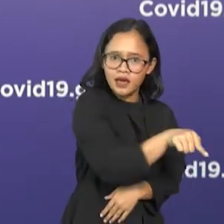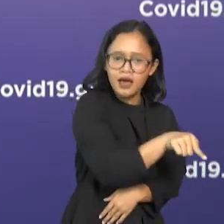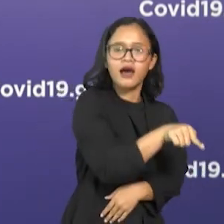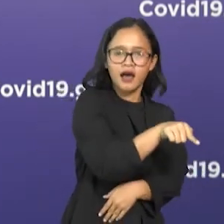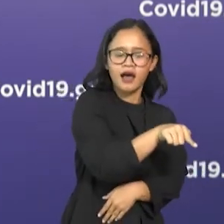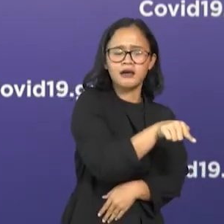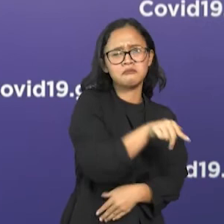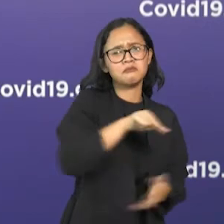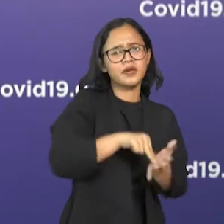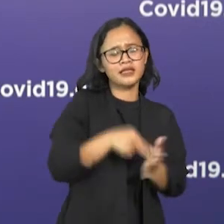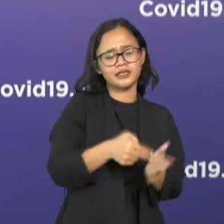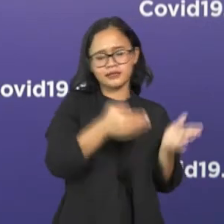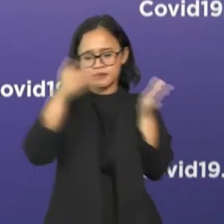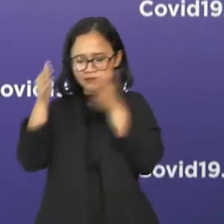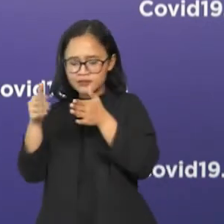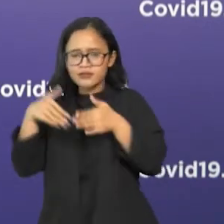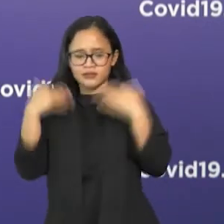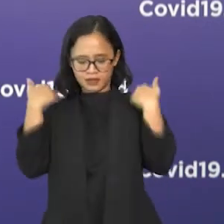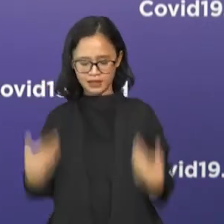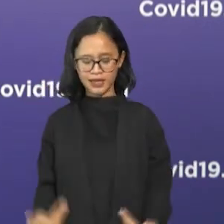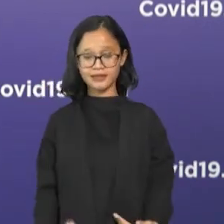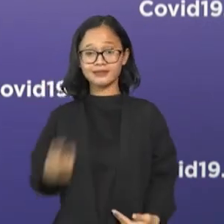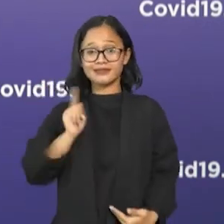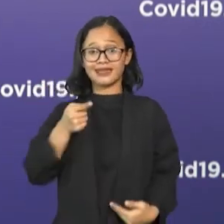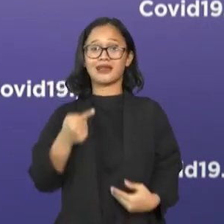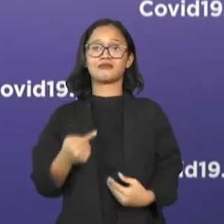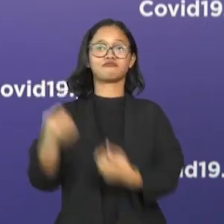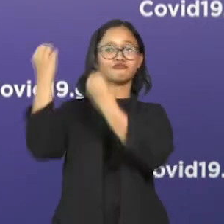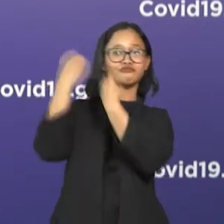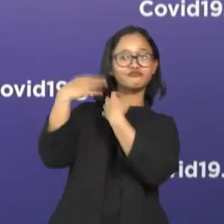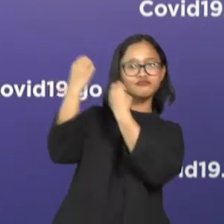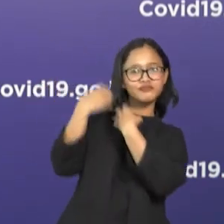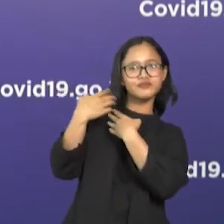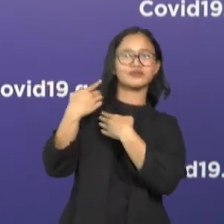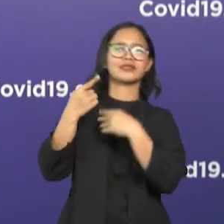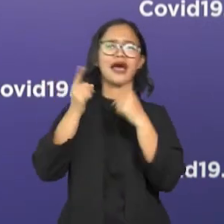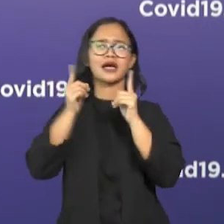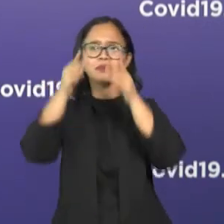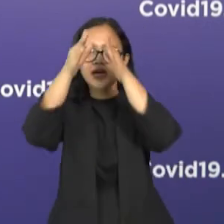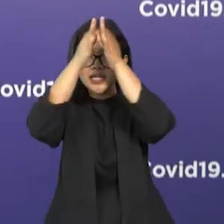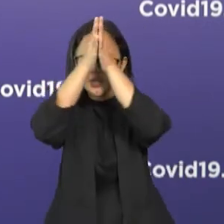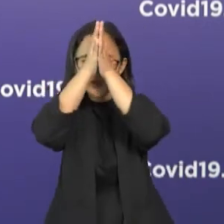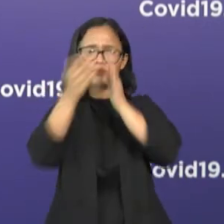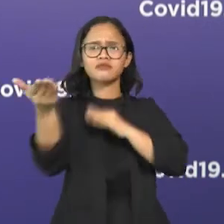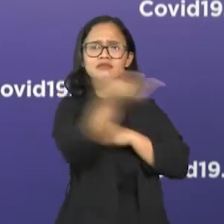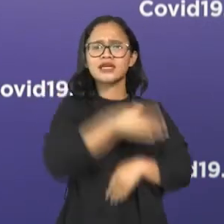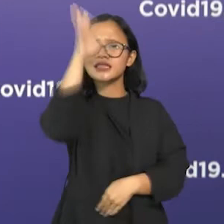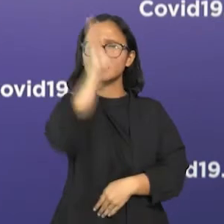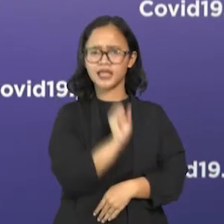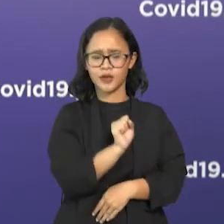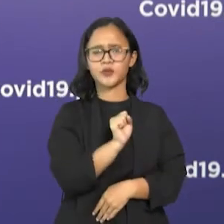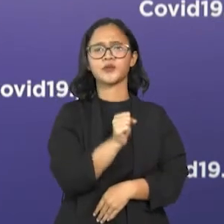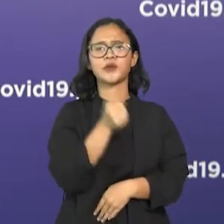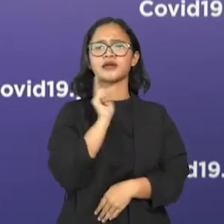dalam ajaran Hindu, di dalam sastra yang kita miliki, bahwa kita wajib untuk